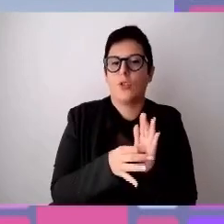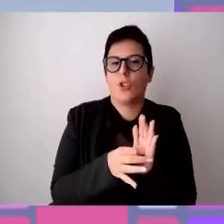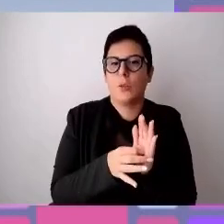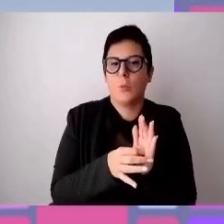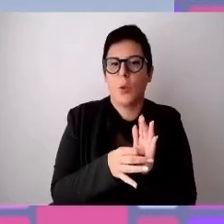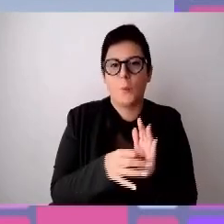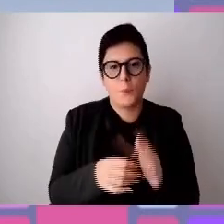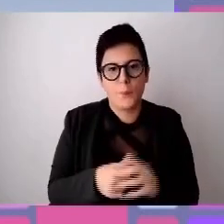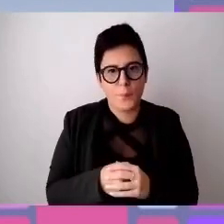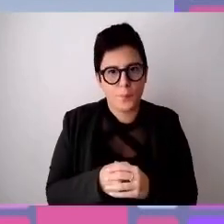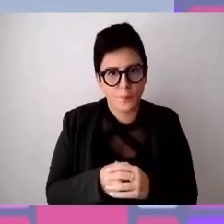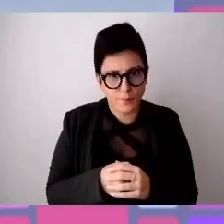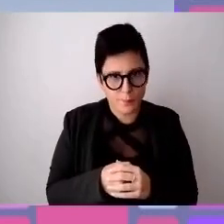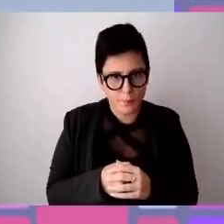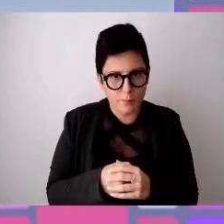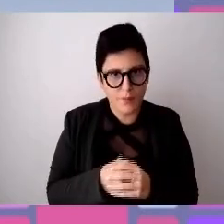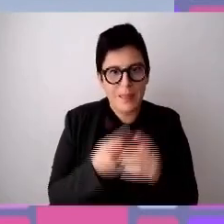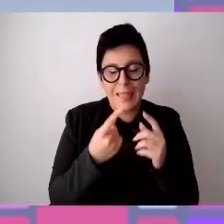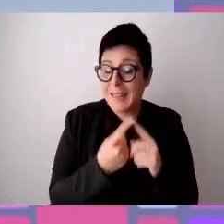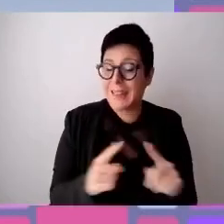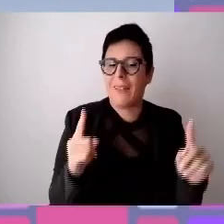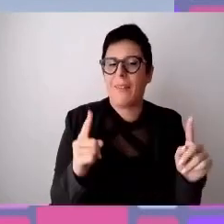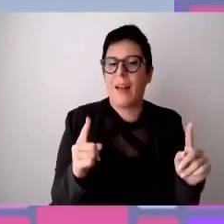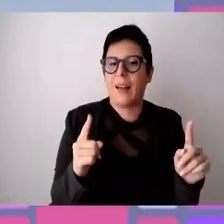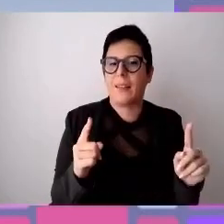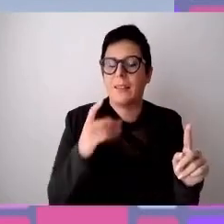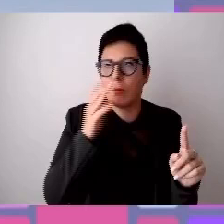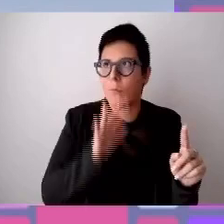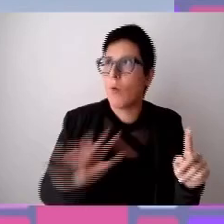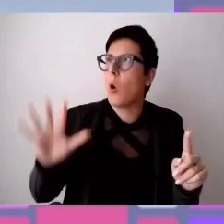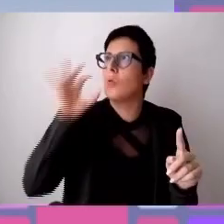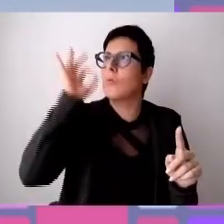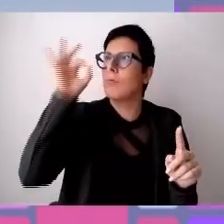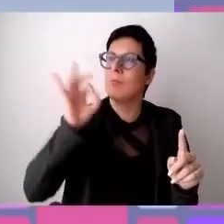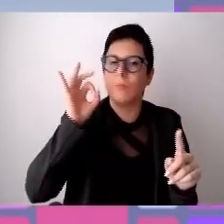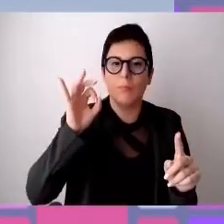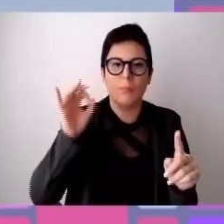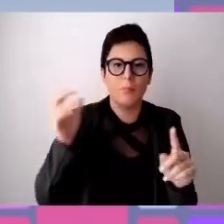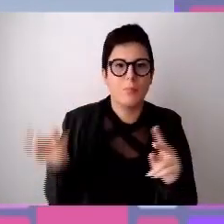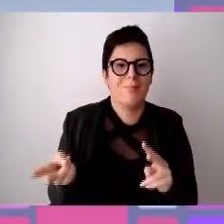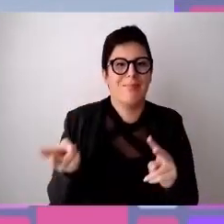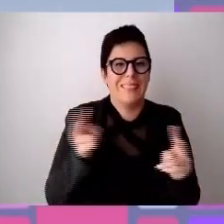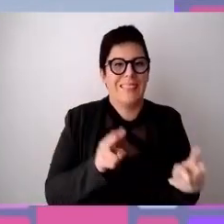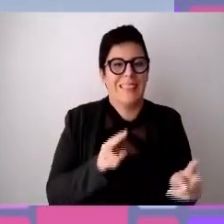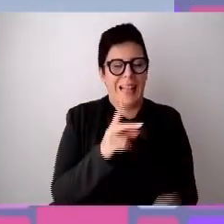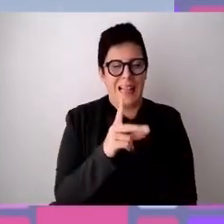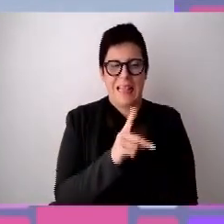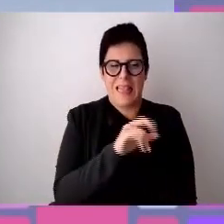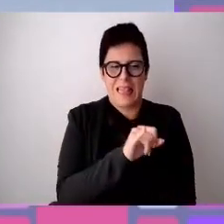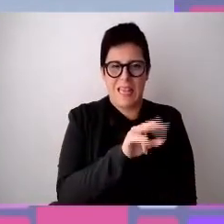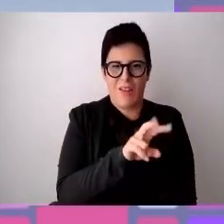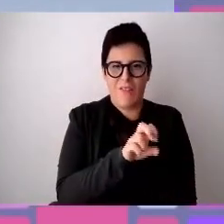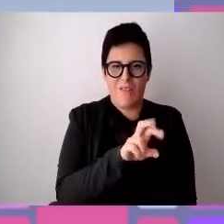anglosassone parlare di diversity ha un'accezione, mentre invece traducibile in italiano diversity porta alla